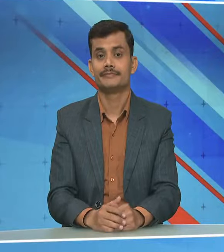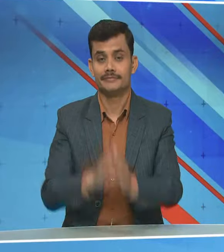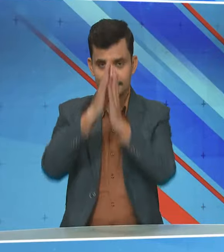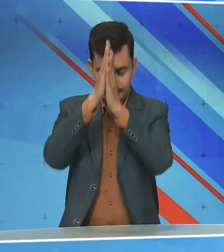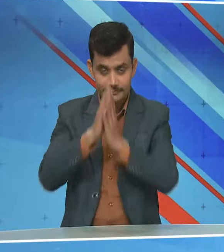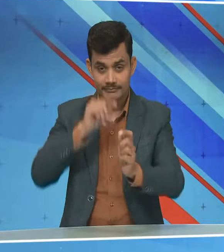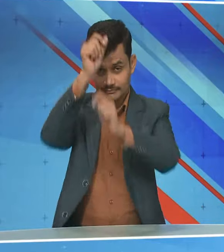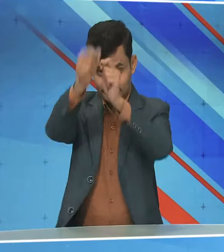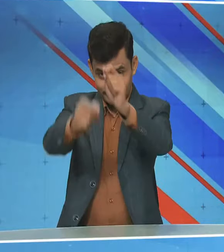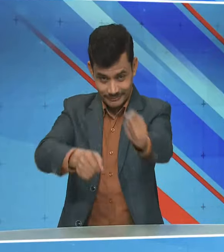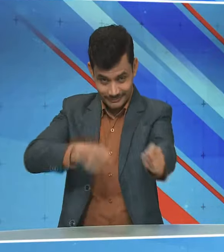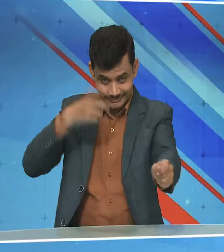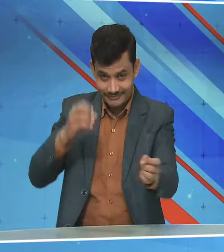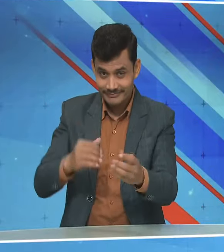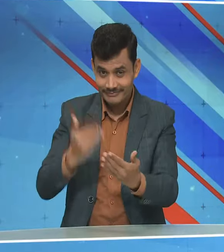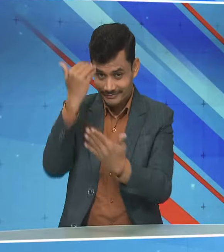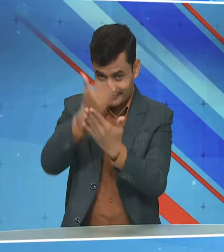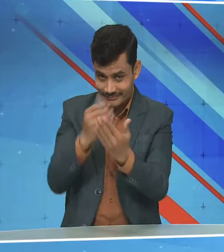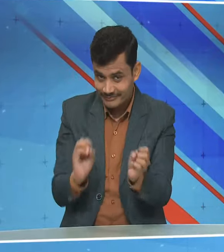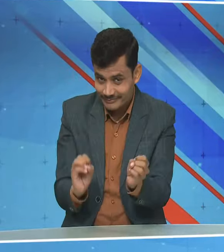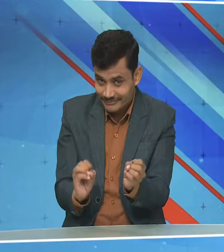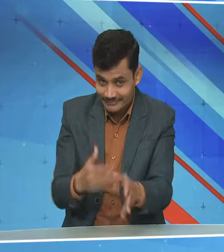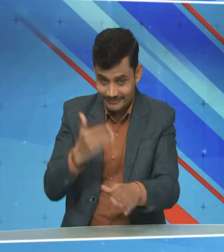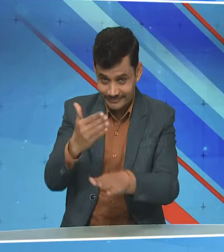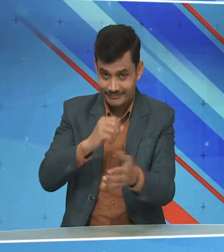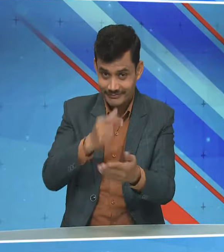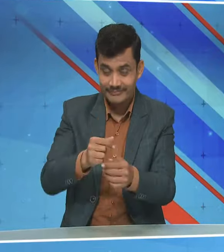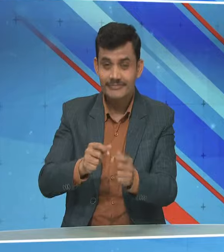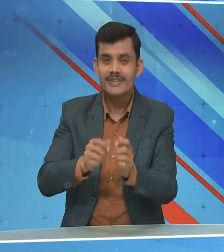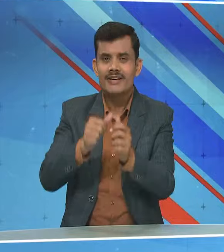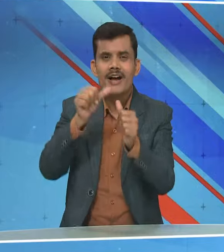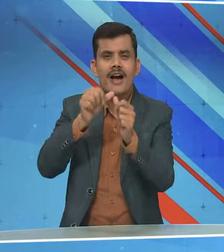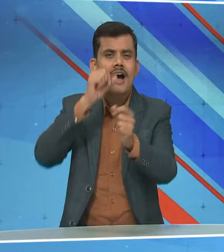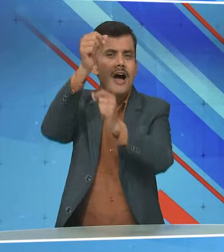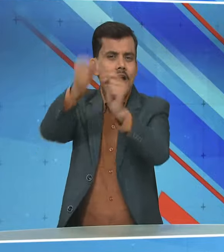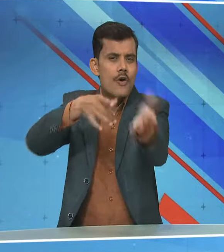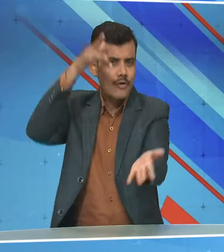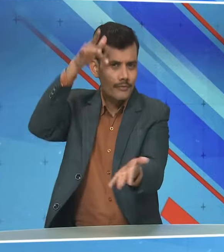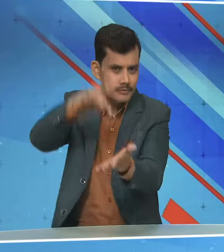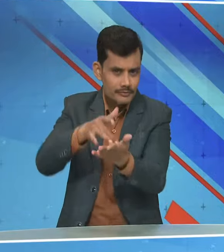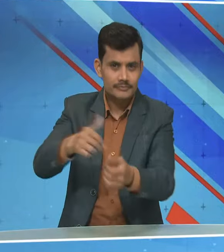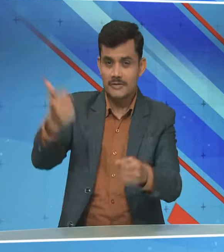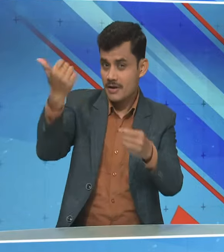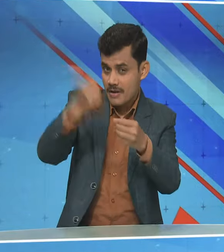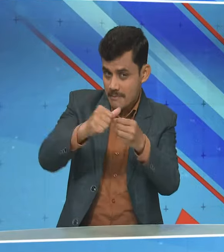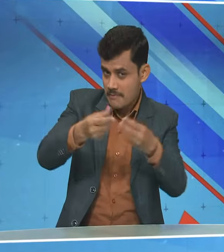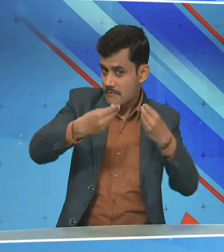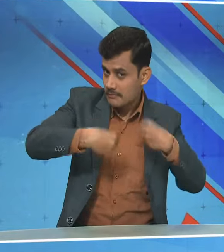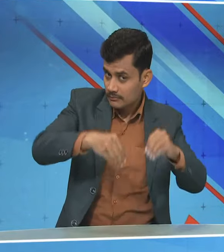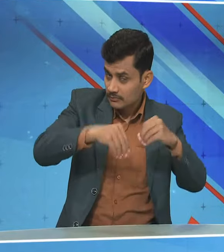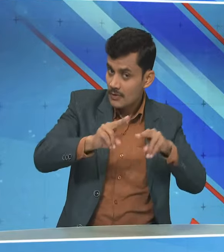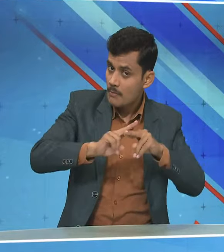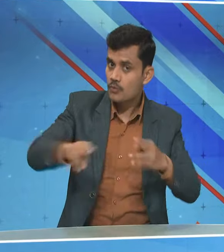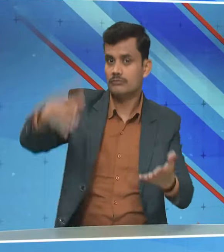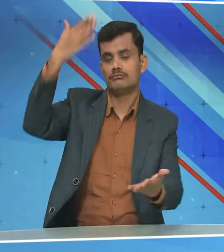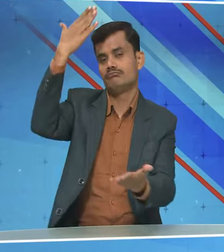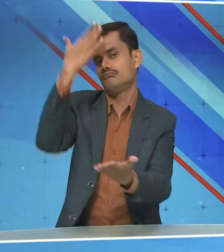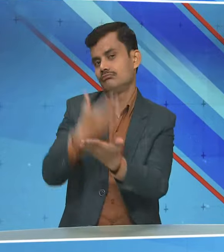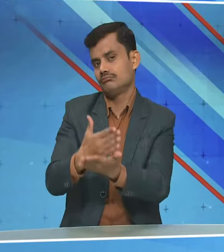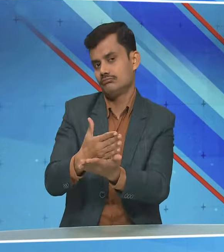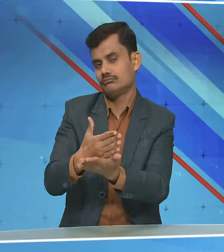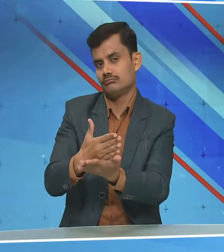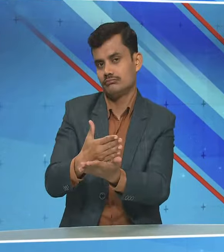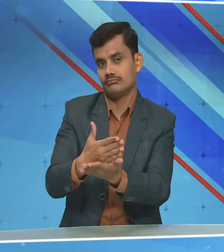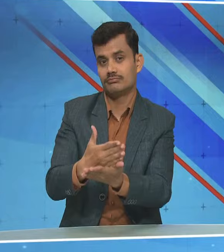राम लला के प्रान प्रतिष्ठा कारिक्रम से पहले राम नगरी आयोध्या में शराब की बिक्री पर पूरी तरह से रोक